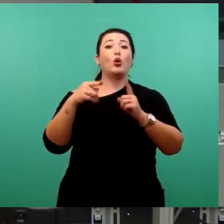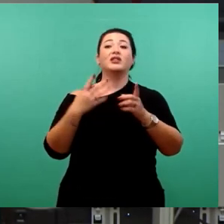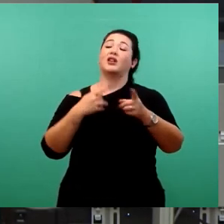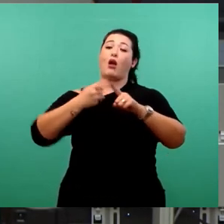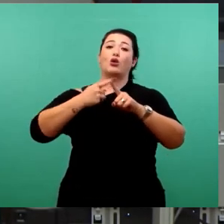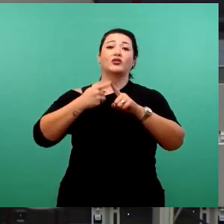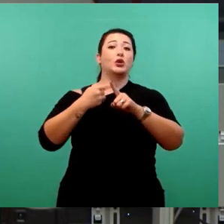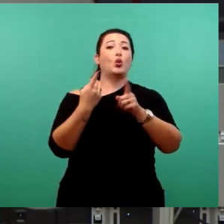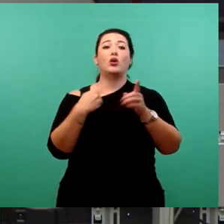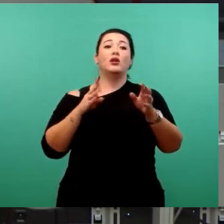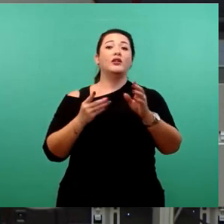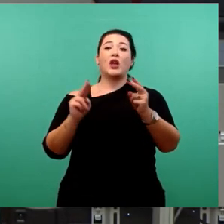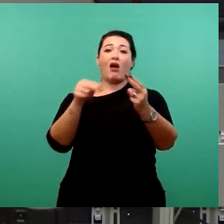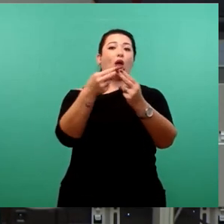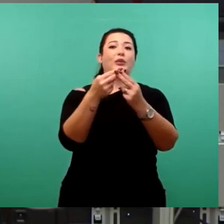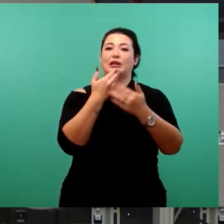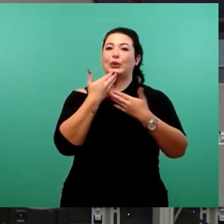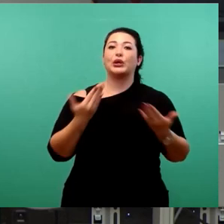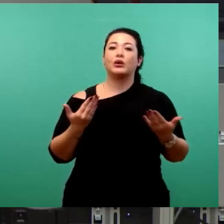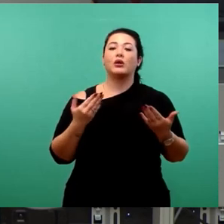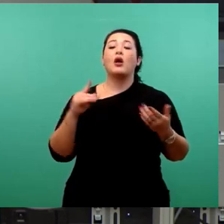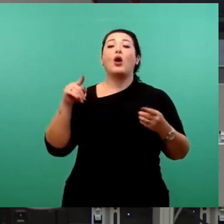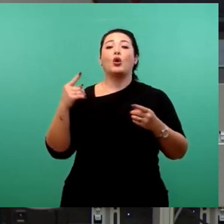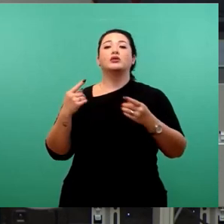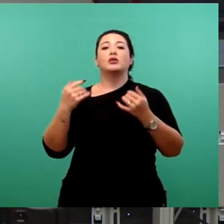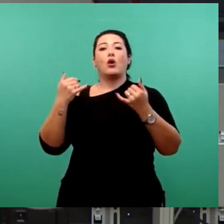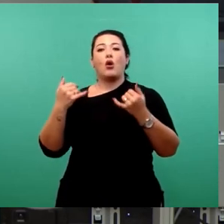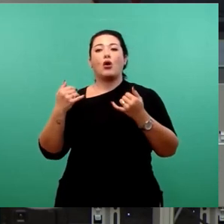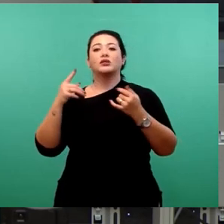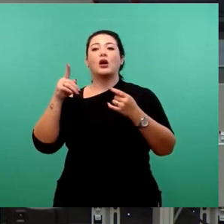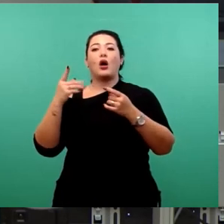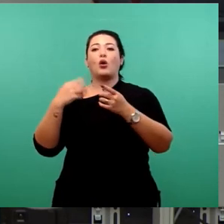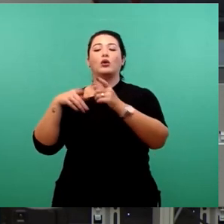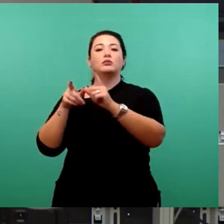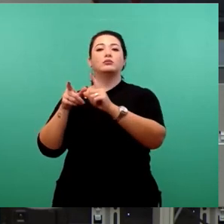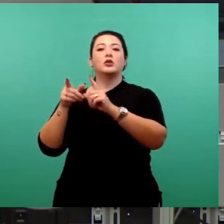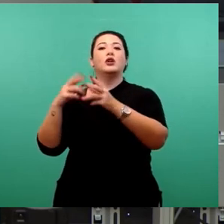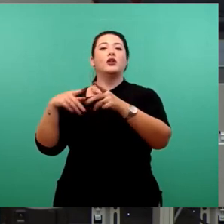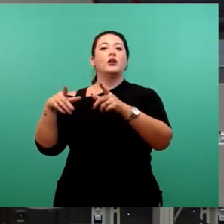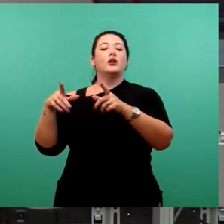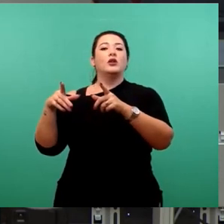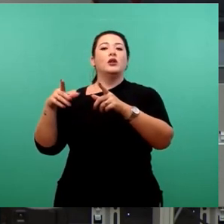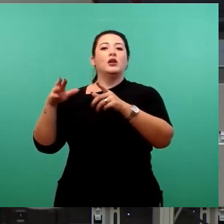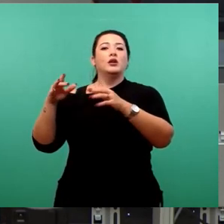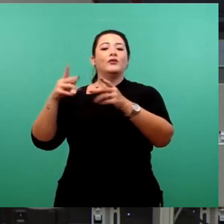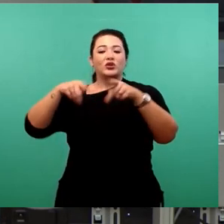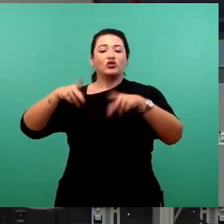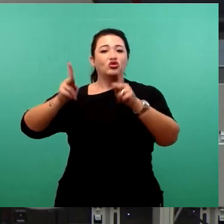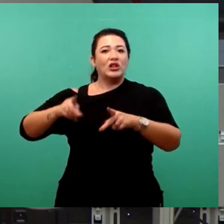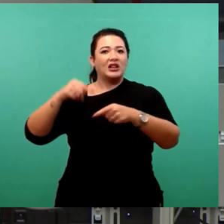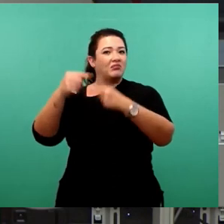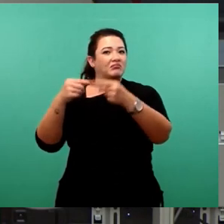Und Dr. Lahmes, so wie ich ihn kenne, verfolgt er auch heute die Sitzung, sicherlich im Livestream, um zu sehen, wie es in unserer Stadt weitergeht.